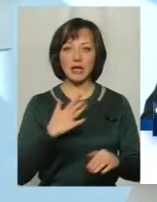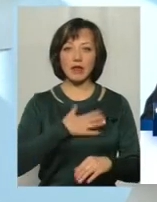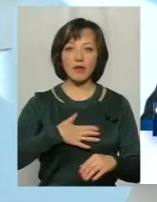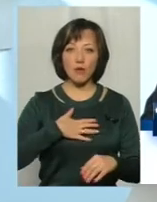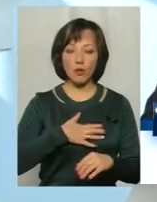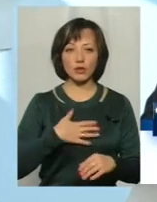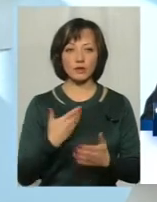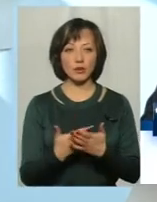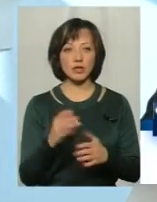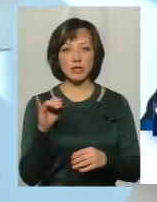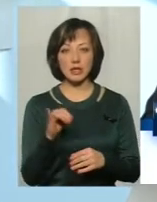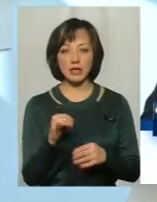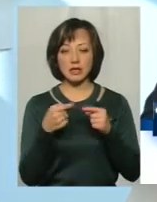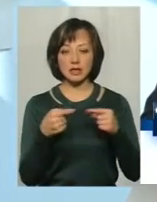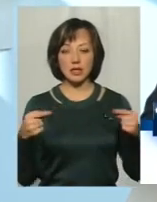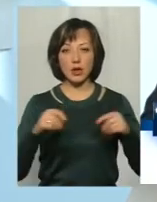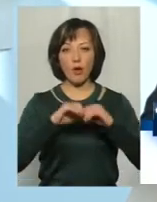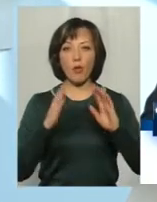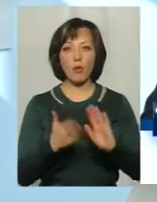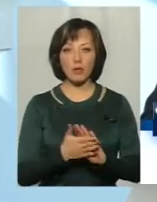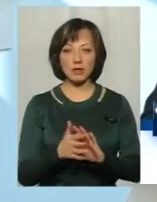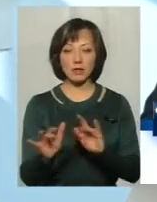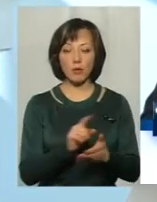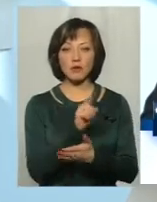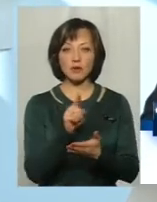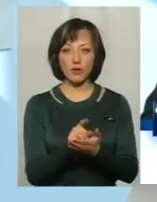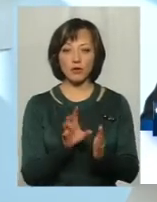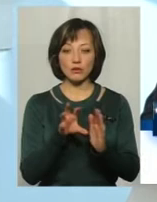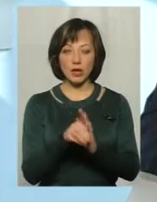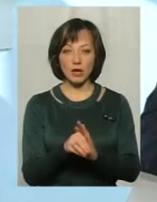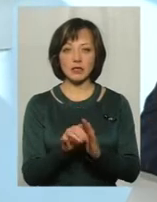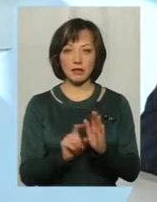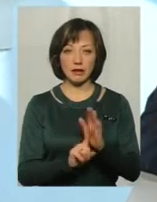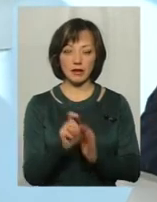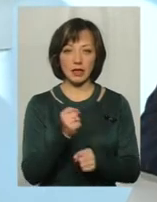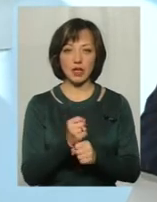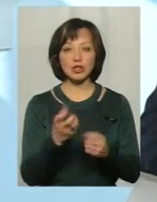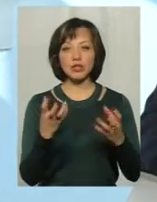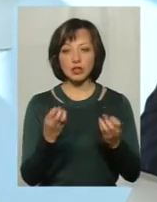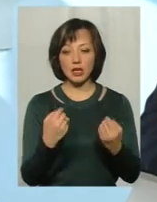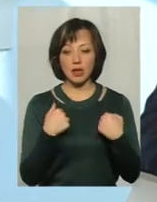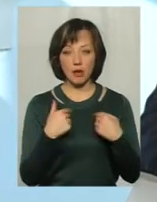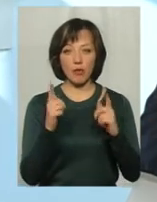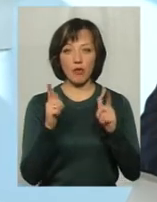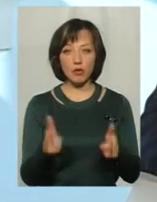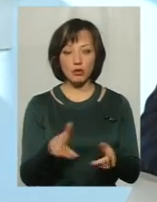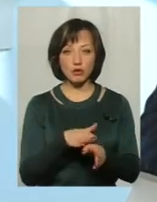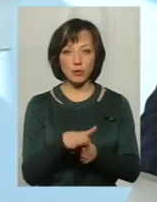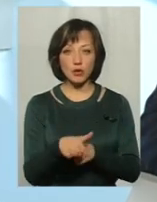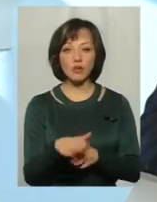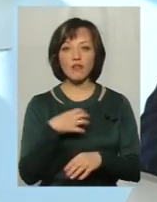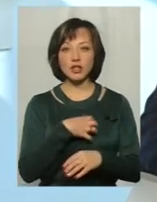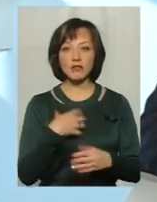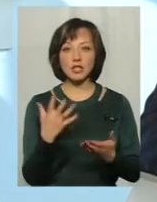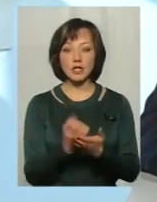тривожність, ось. І тут цілий такий комплекс дії, який обов'язково включається і діє. Ну, з чим абсолютно я погоджуюсь, дуже важливо